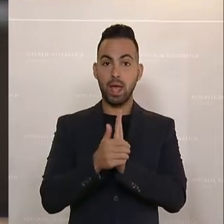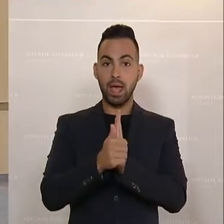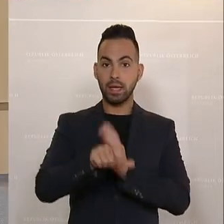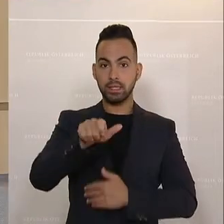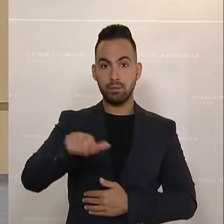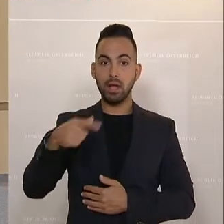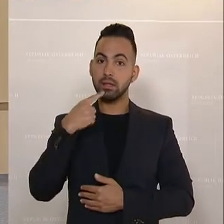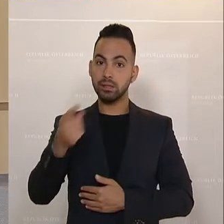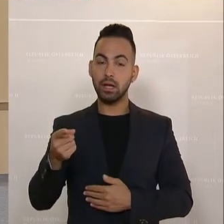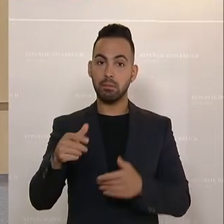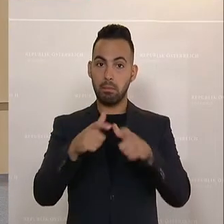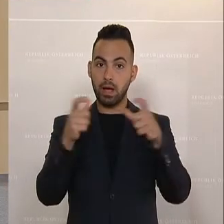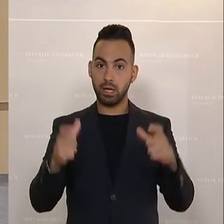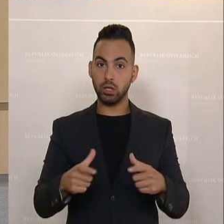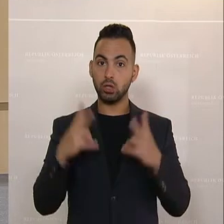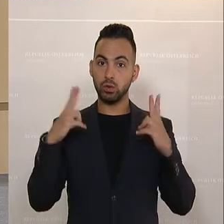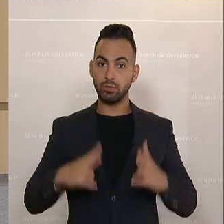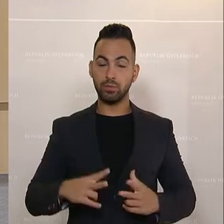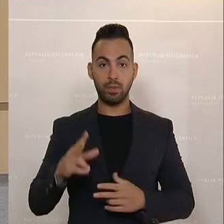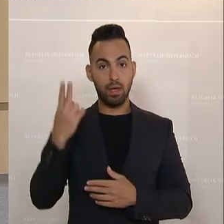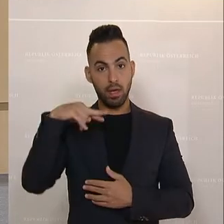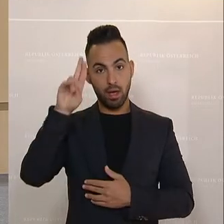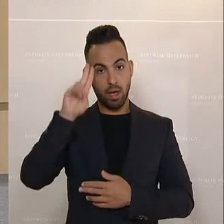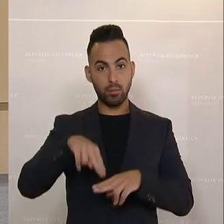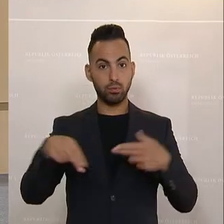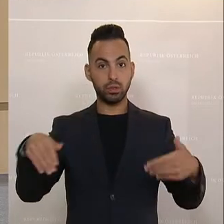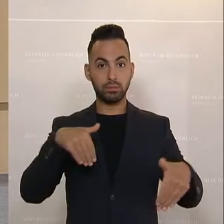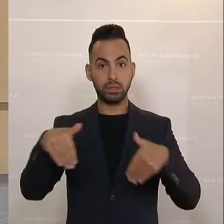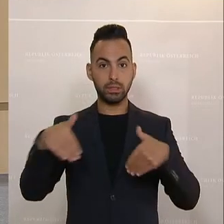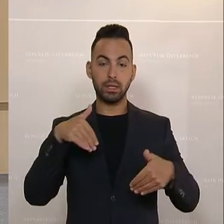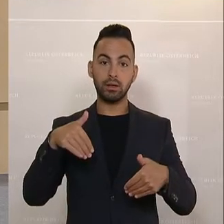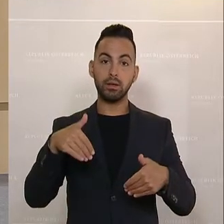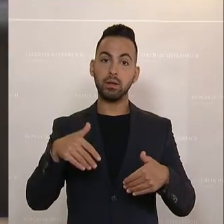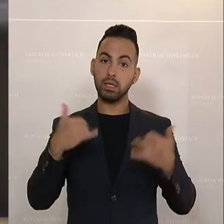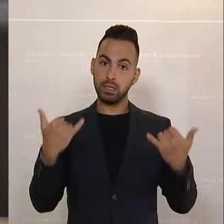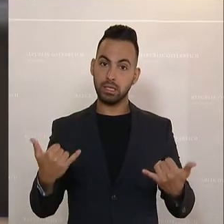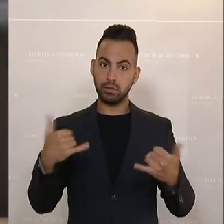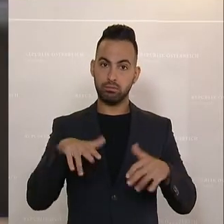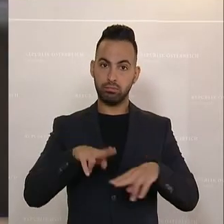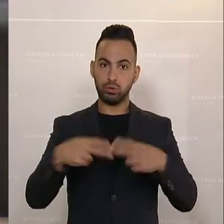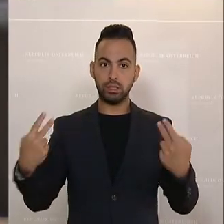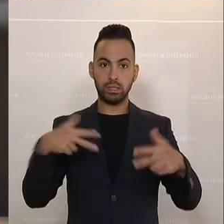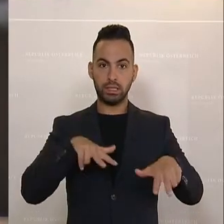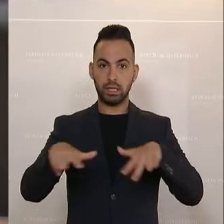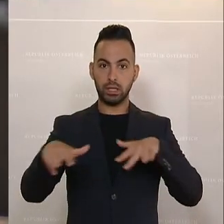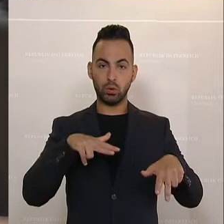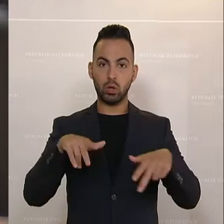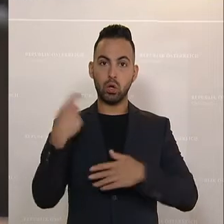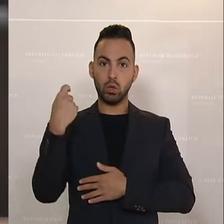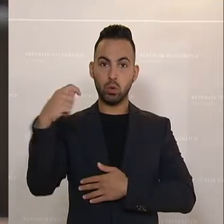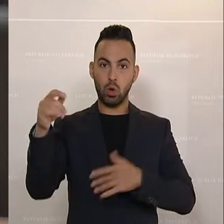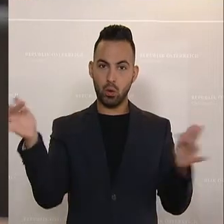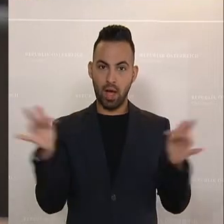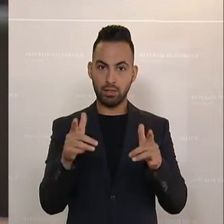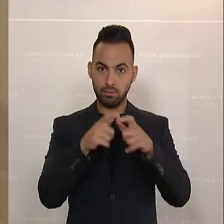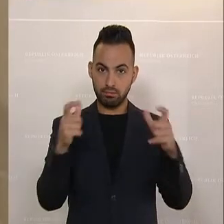Herr Bundesminister, sind die Maßnahmen der Bundesregierung im Teuerungspaket aus Ihrer Sicht eine wirksame und rasche Hilfe für die, die